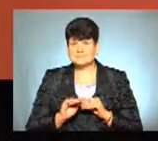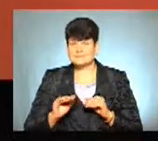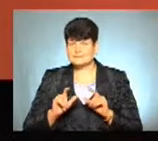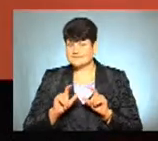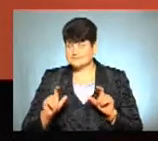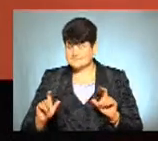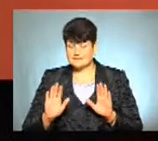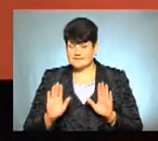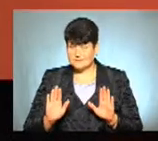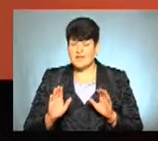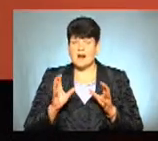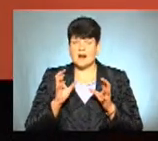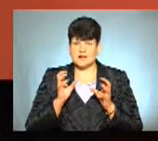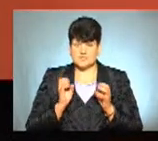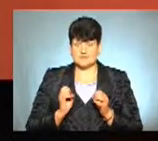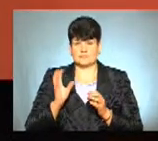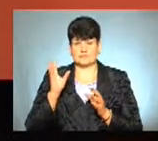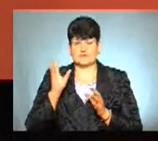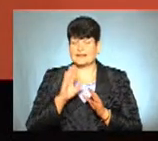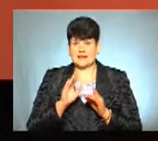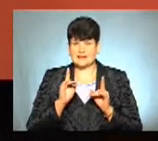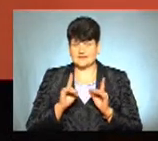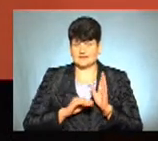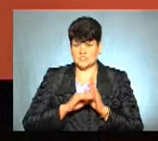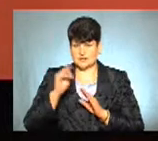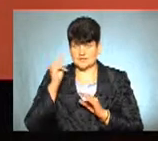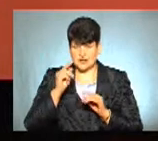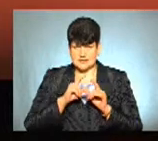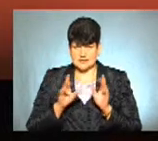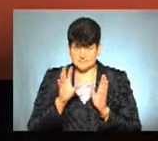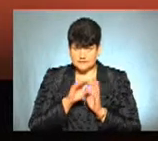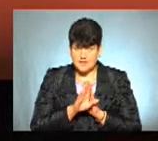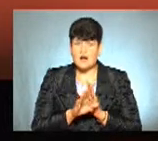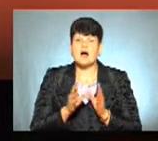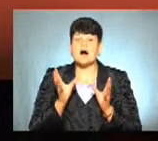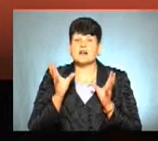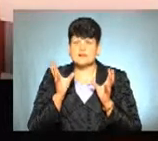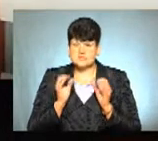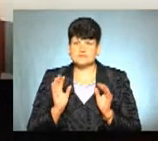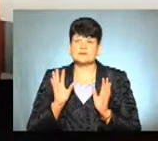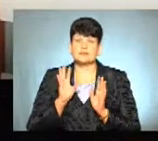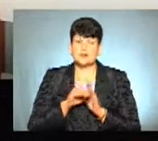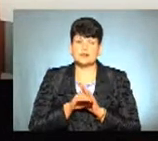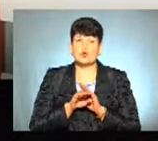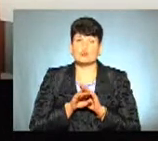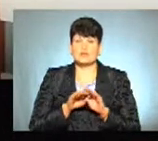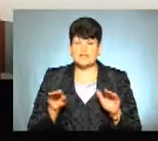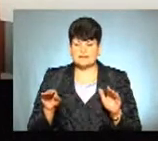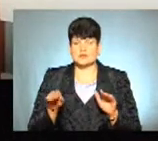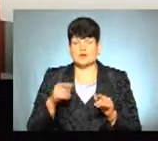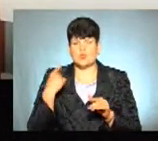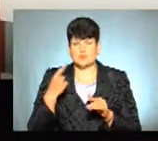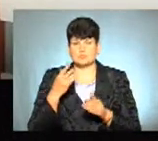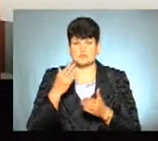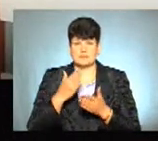тільки позашкільна освіта, не тільки вищі навчальні заклади, але разом з тим, на якому рівні область знаходиться за